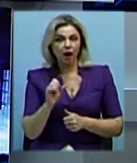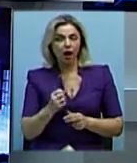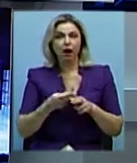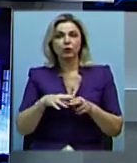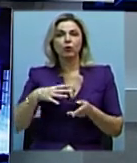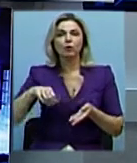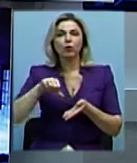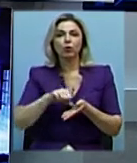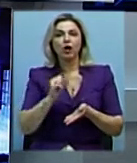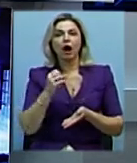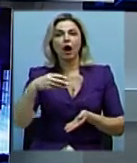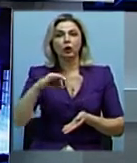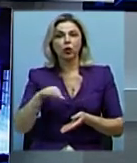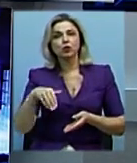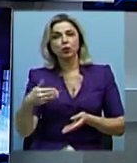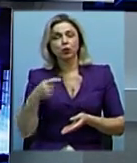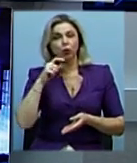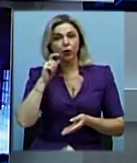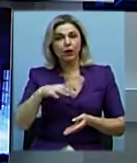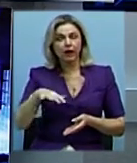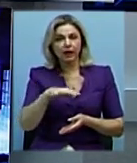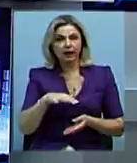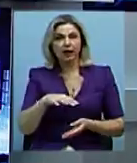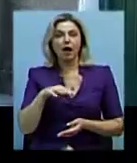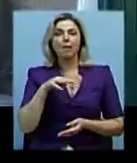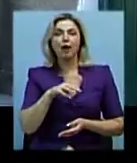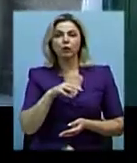операції зі сторони України – чеченця Мовлу Тімарова.